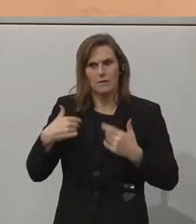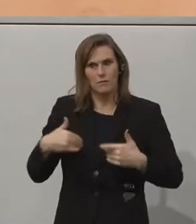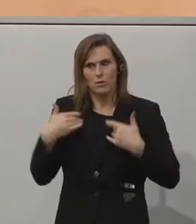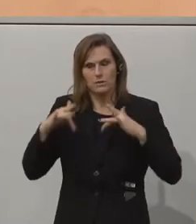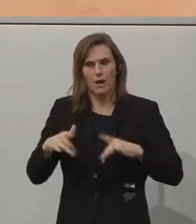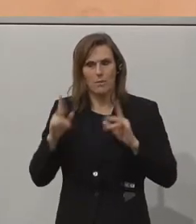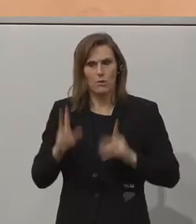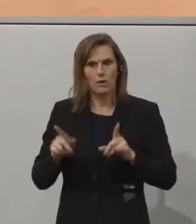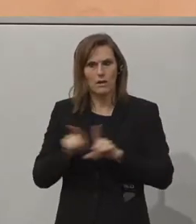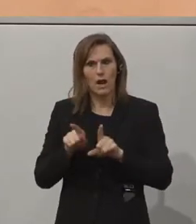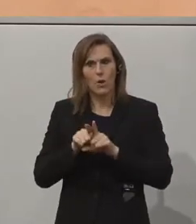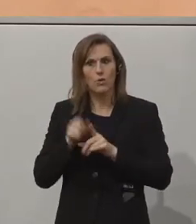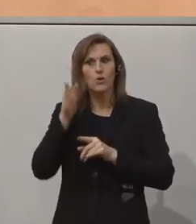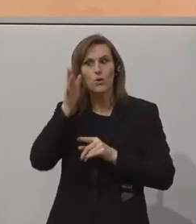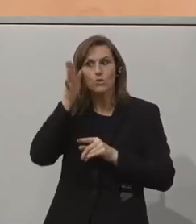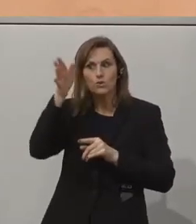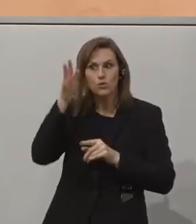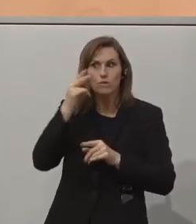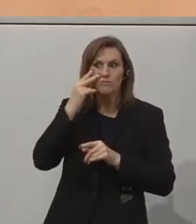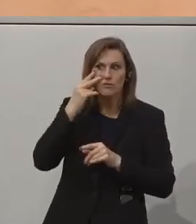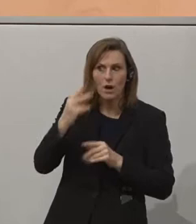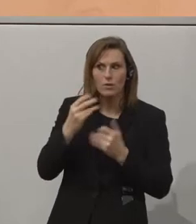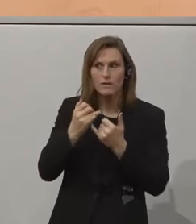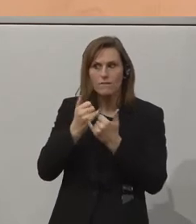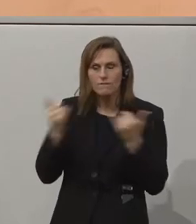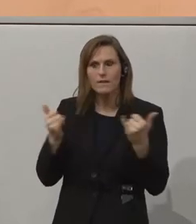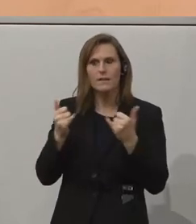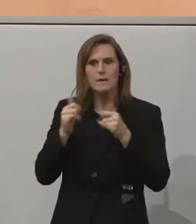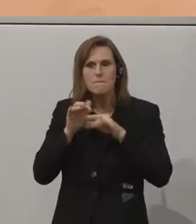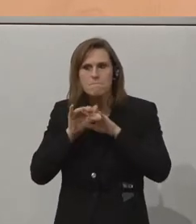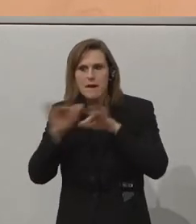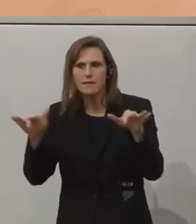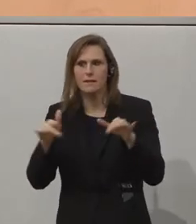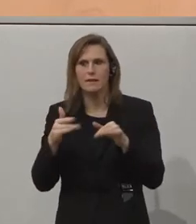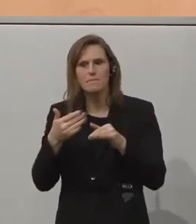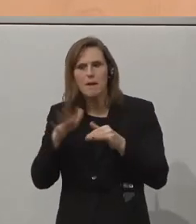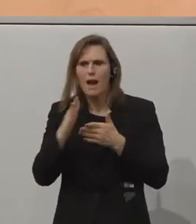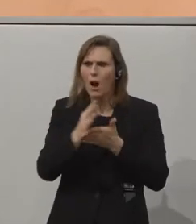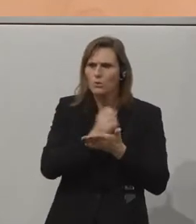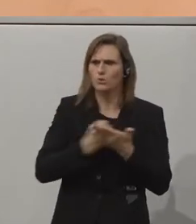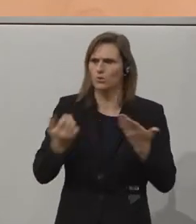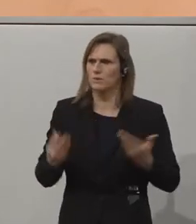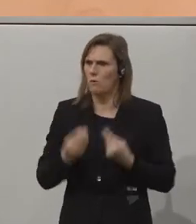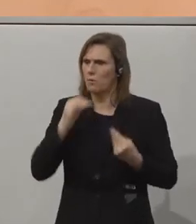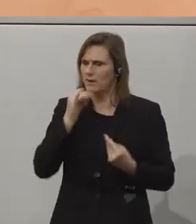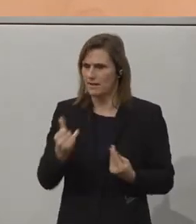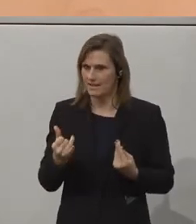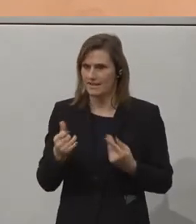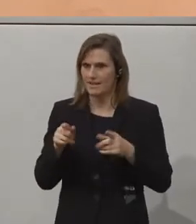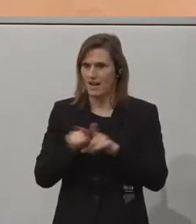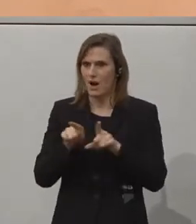sollten auch, was die Zukunft betrifft, dieses Medium intensiver nutzen. Weil eines hat die